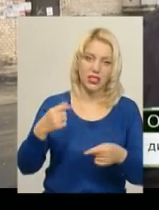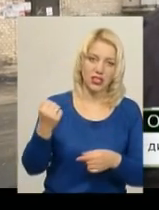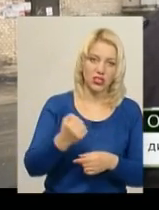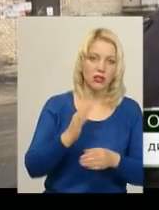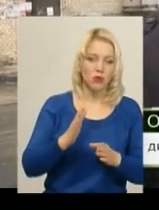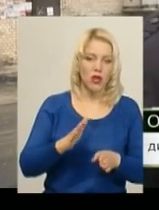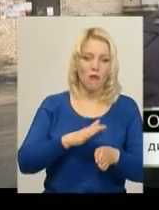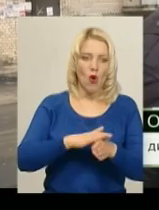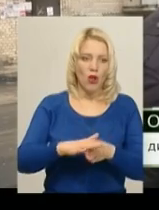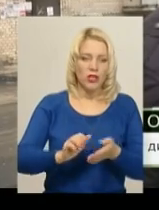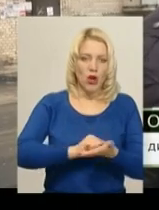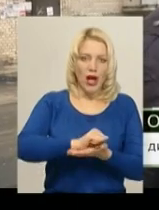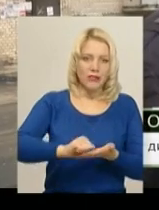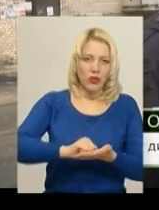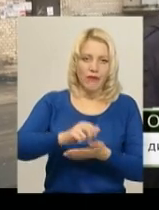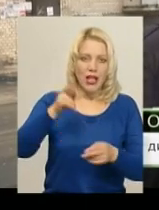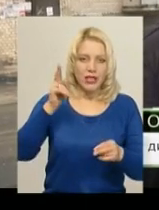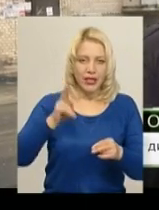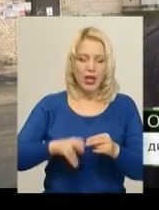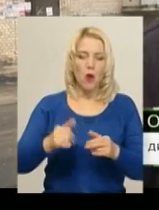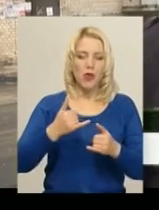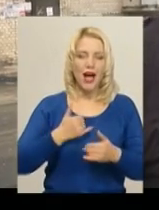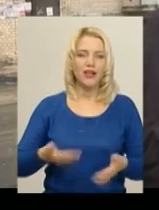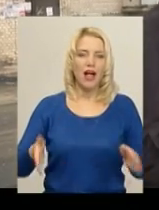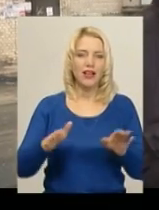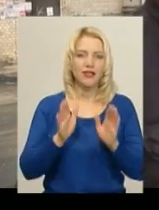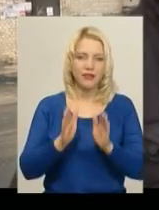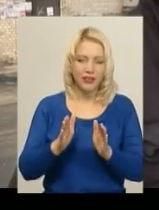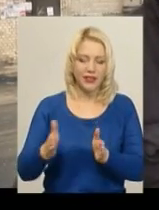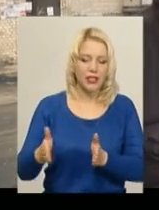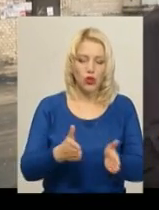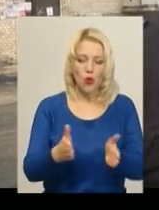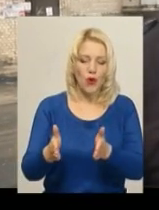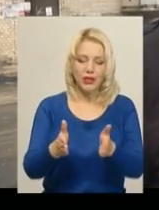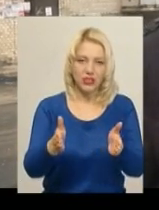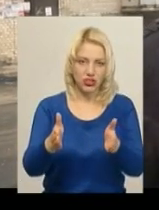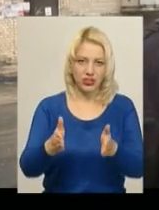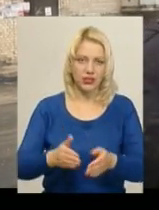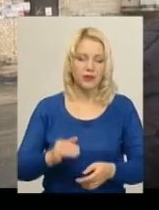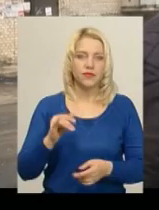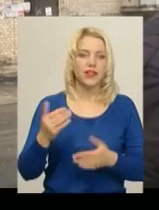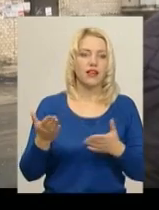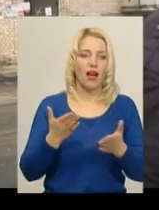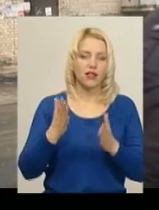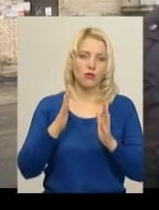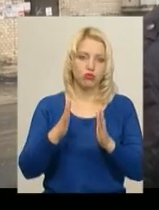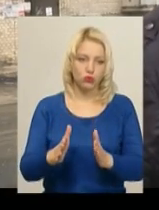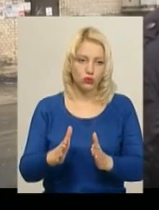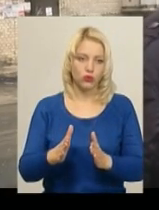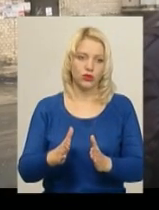повністю асфальтування, і в нас остануться тільки тротуарні доріжки, які будуть